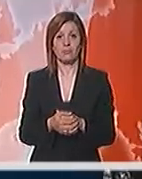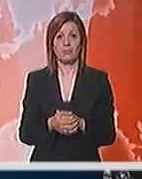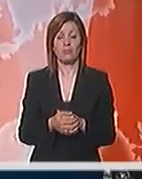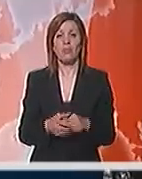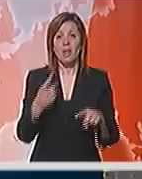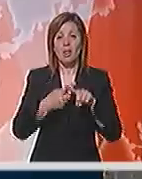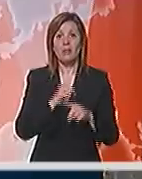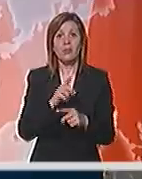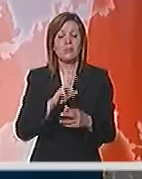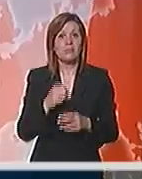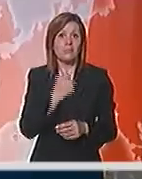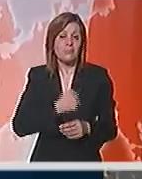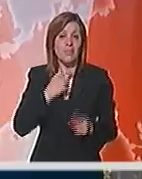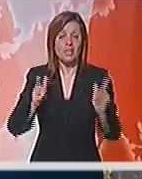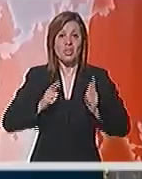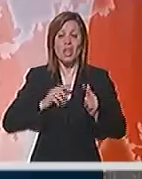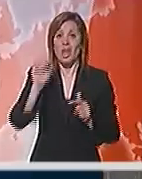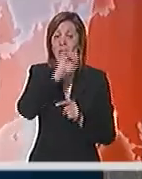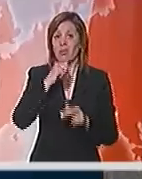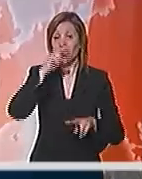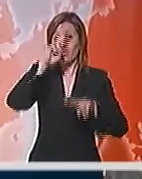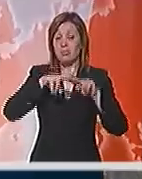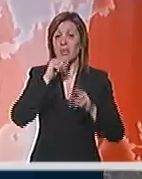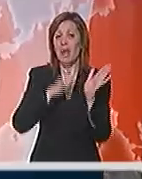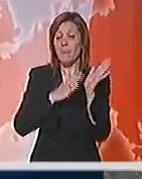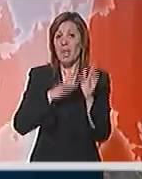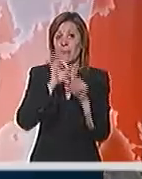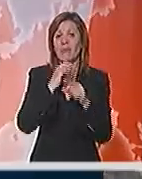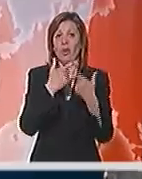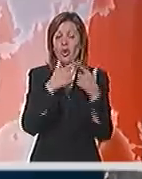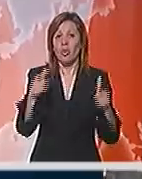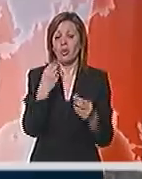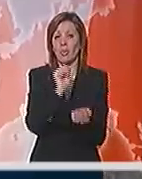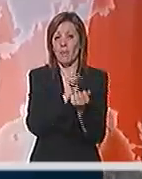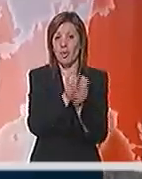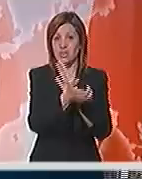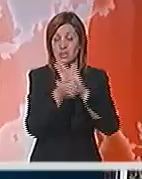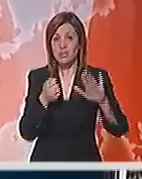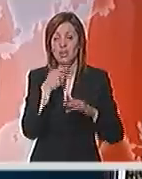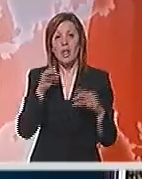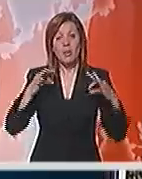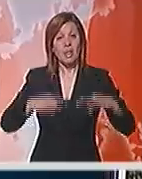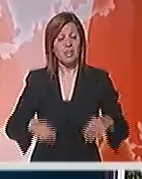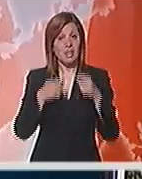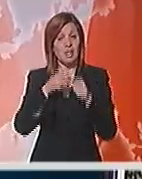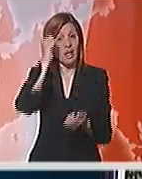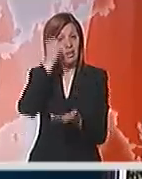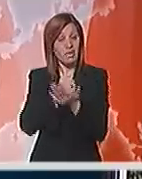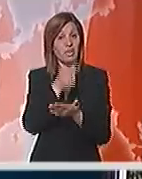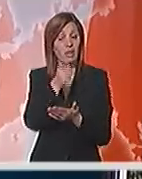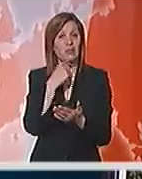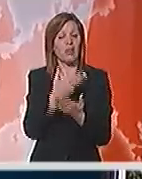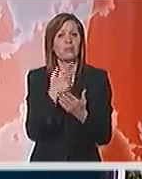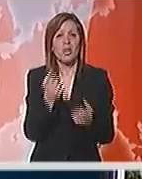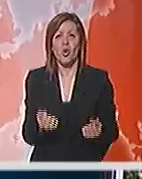Grci nestrpljivo očekuje odluku Evropske unije i Međunarodnog monetarnog fonda da im odobre povinne pozajemice, ali i predstavnici sindikata tvrde da će taj